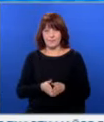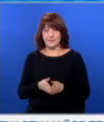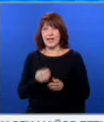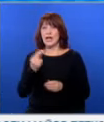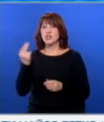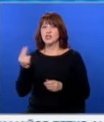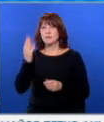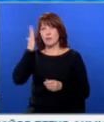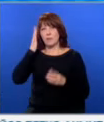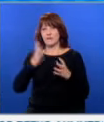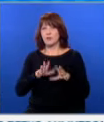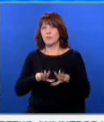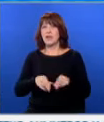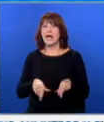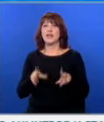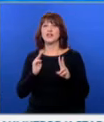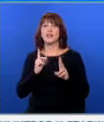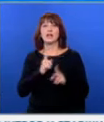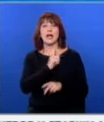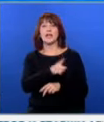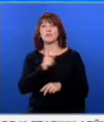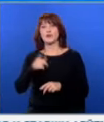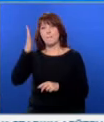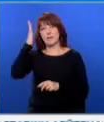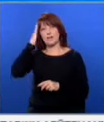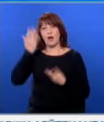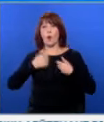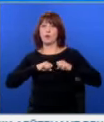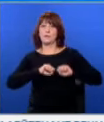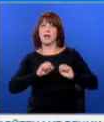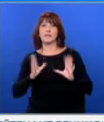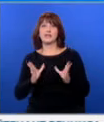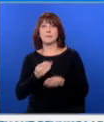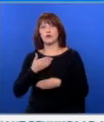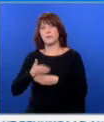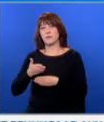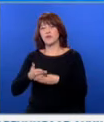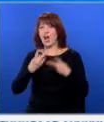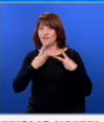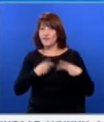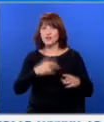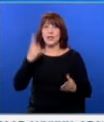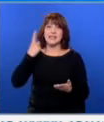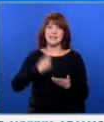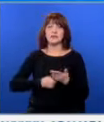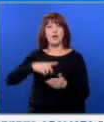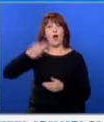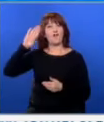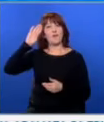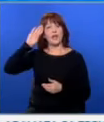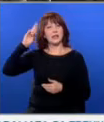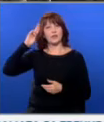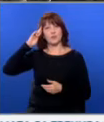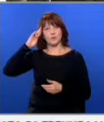Сръбското правителство прия решение, с което разпорежда на Министерството на отбраната да започне процедура по връщане на задължителната военна служба в